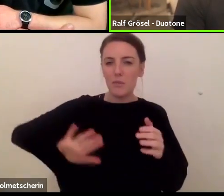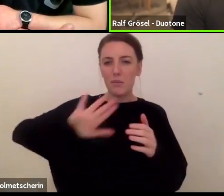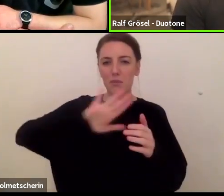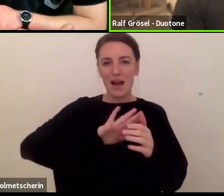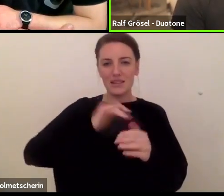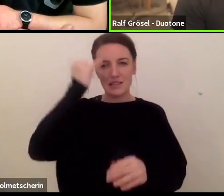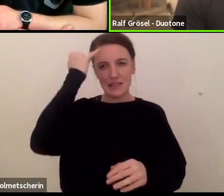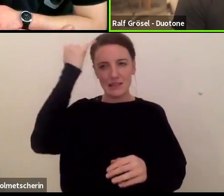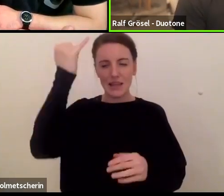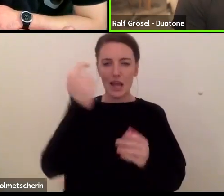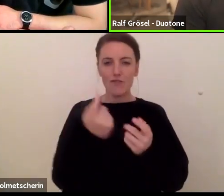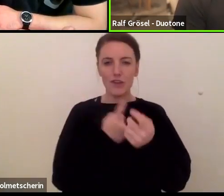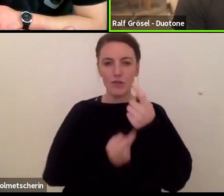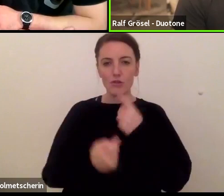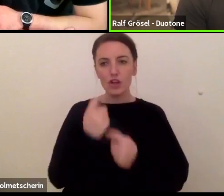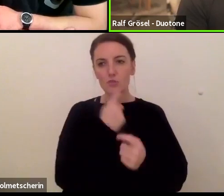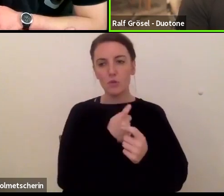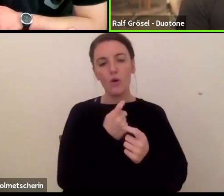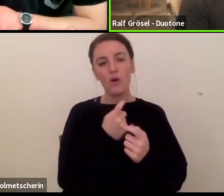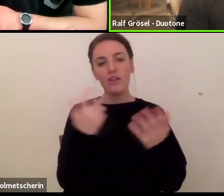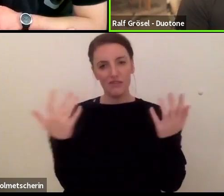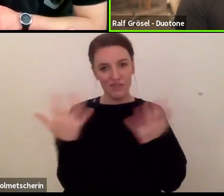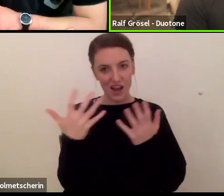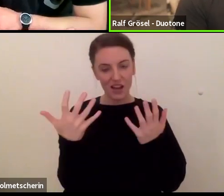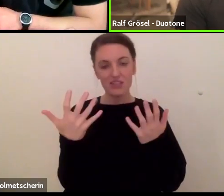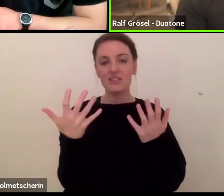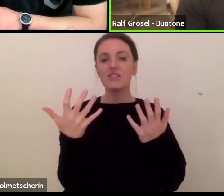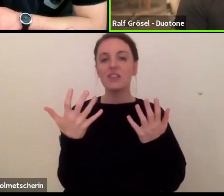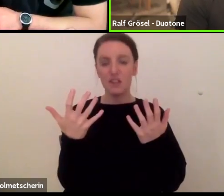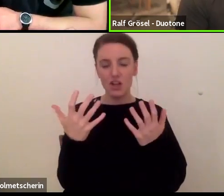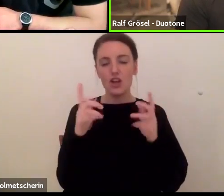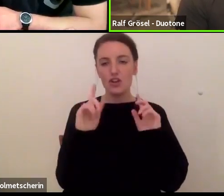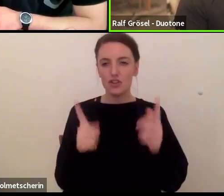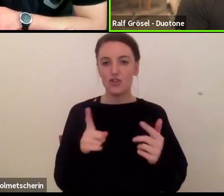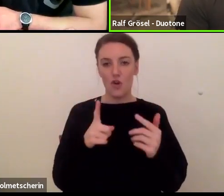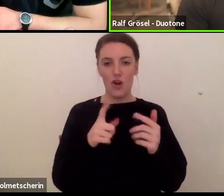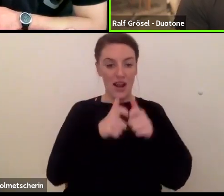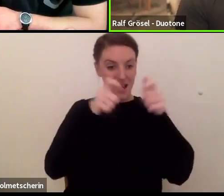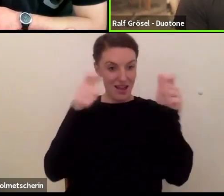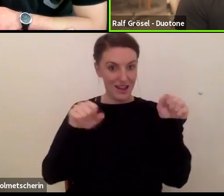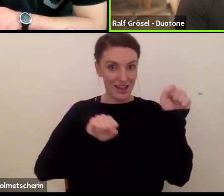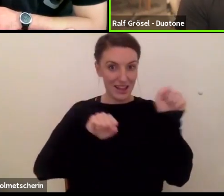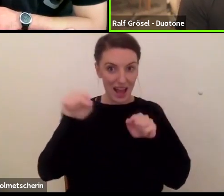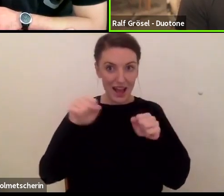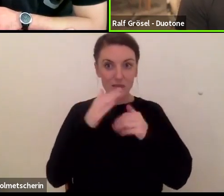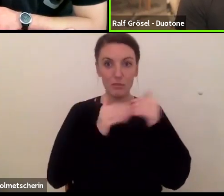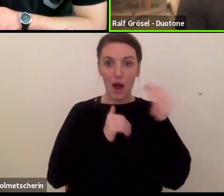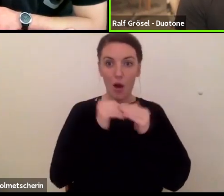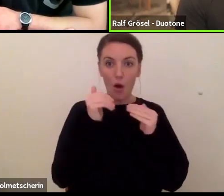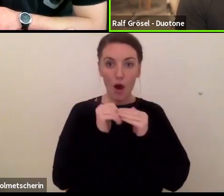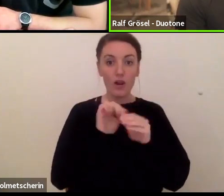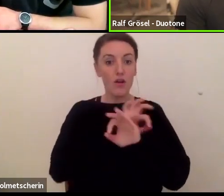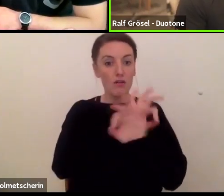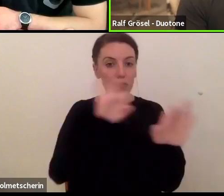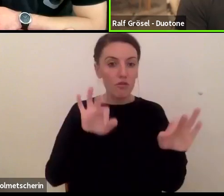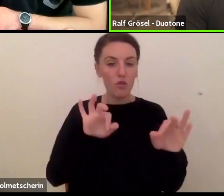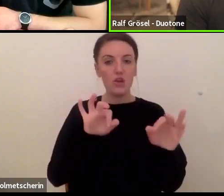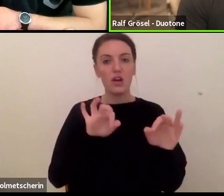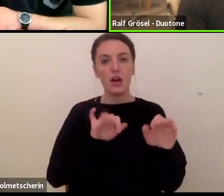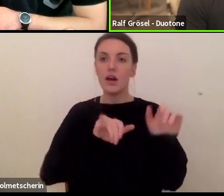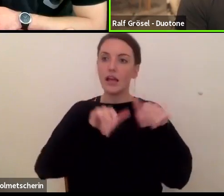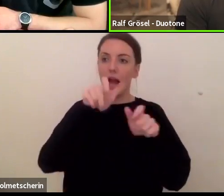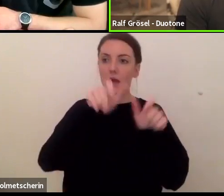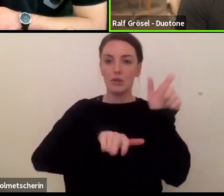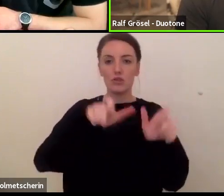einen Schirm bauen, der für Leute gemacht ist, die schon auch länger, einfach wirklich länger beim Kite mit dabei sind, die ein relativ